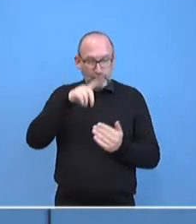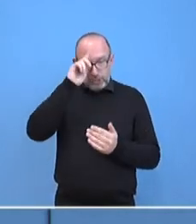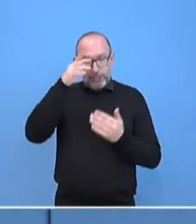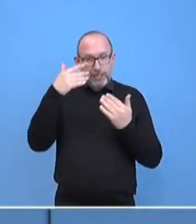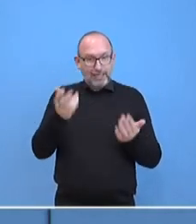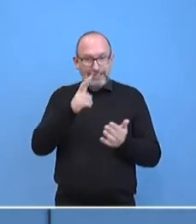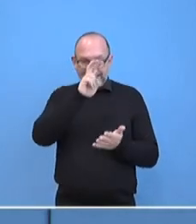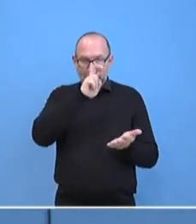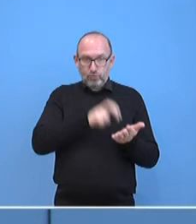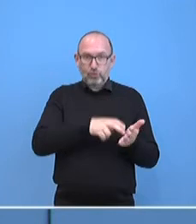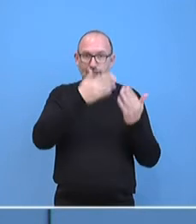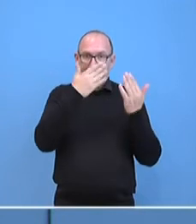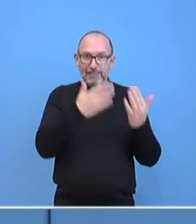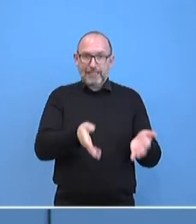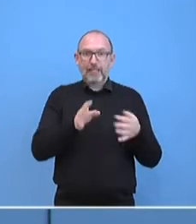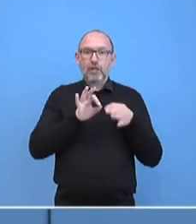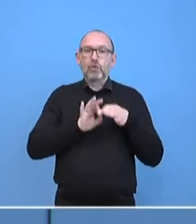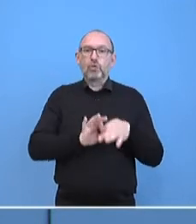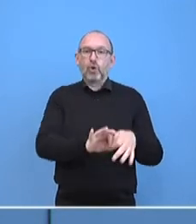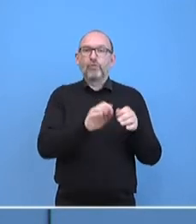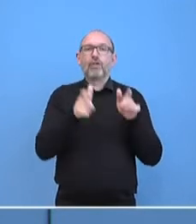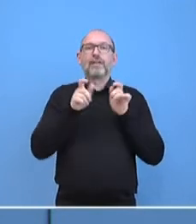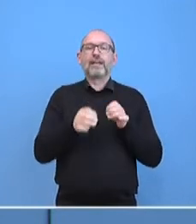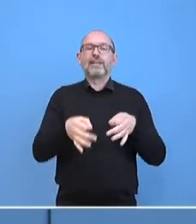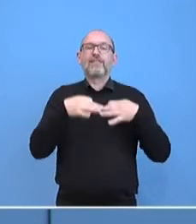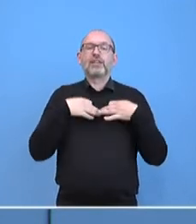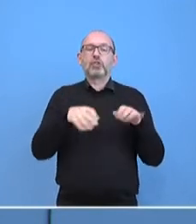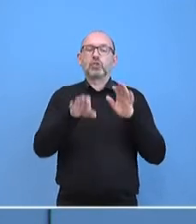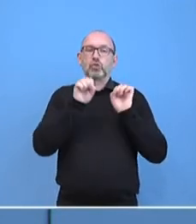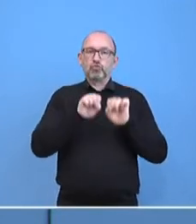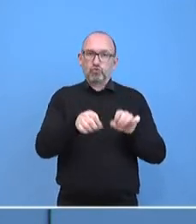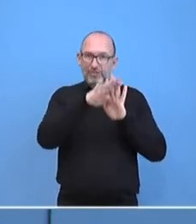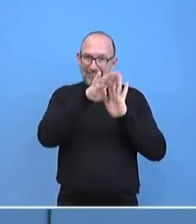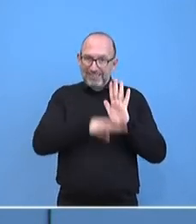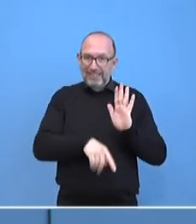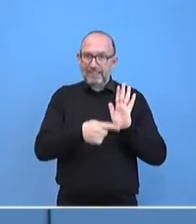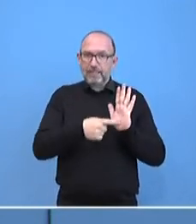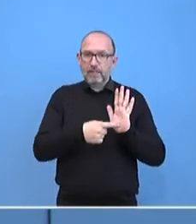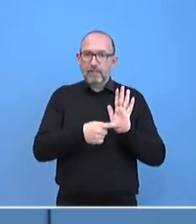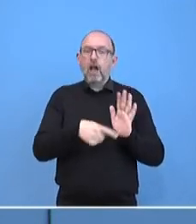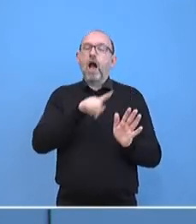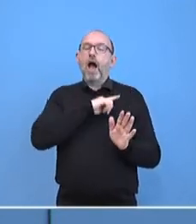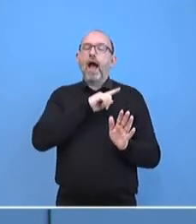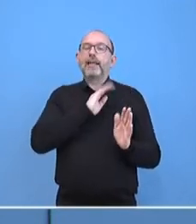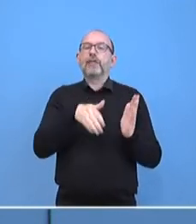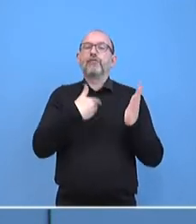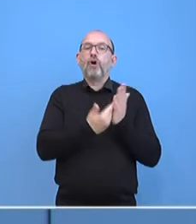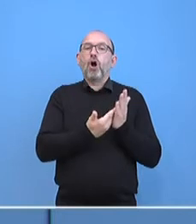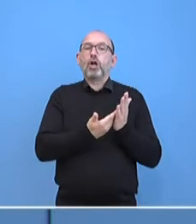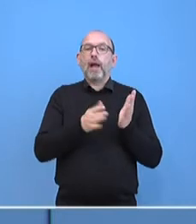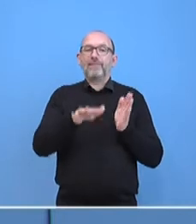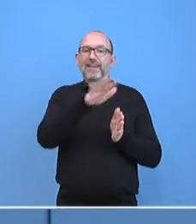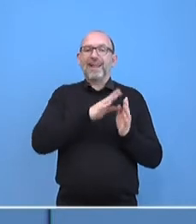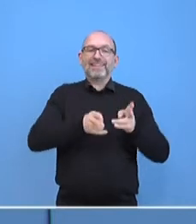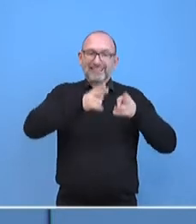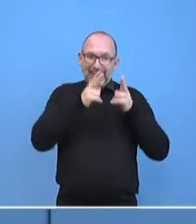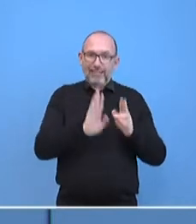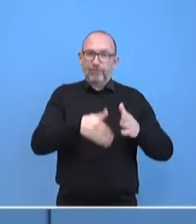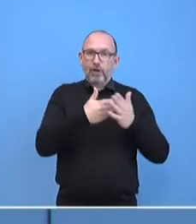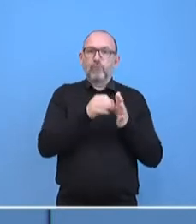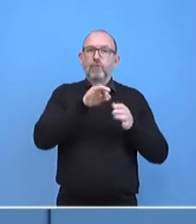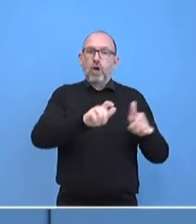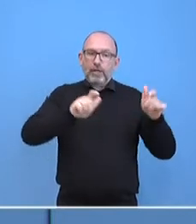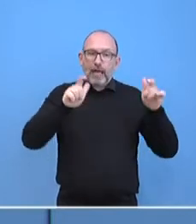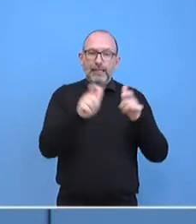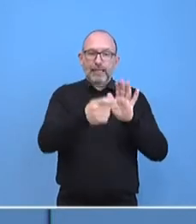Zuständigkeit für den Vollzug des Infektionsschutzgesetzes eigene Vorgaben, landesrechtliche Vorgaben für Quarantäne